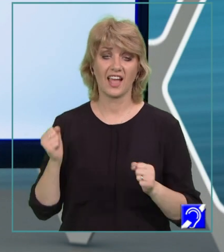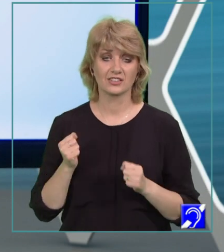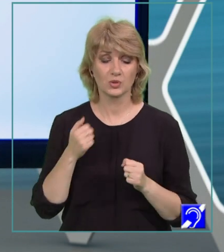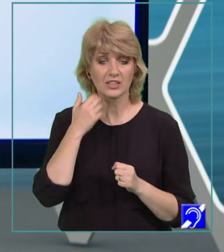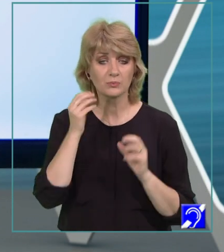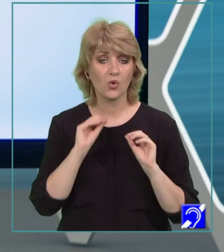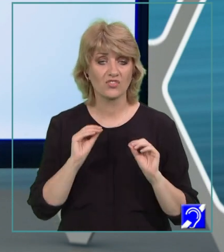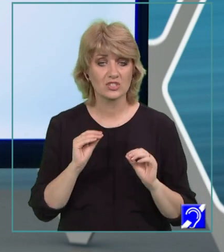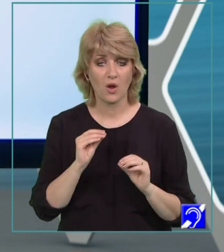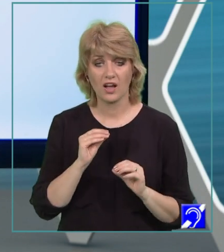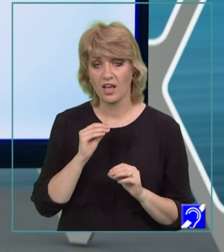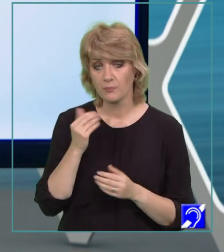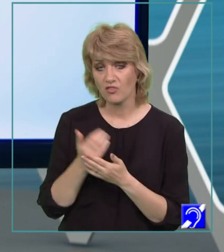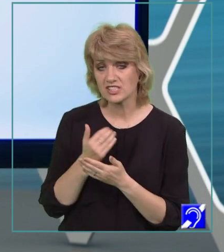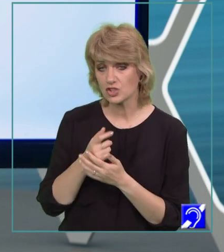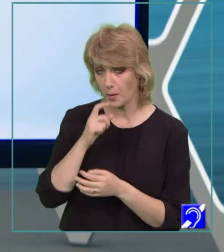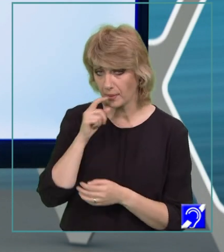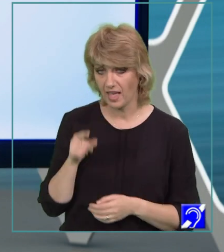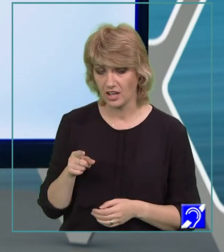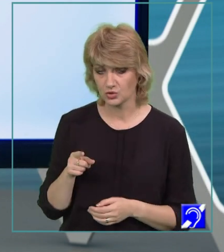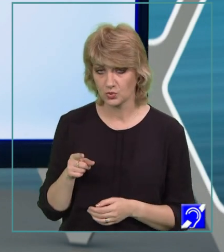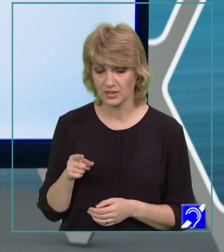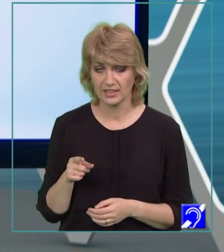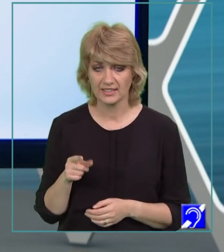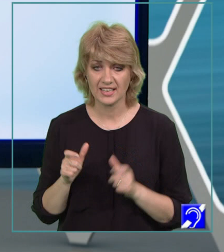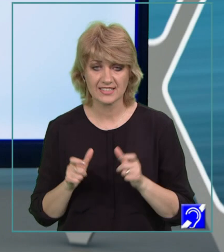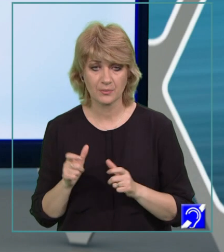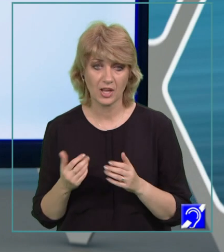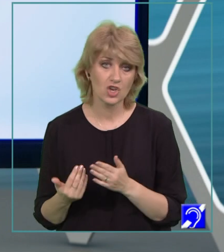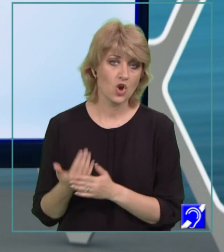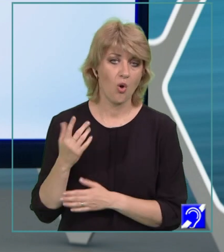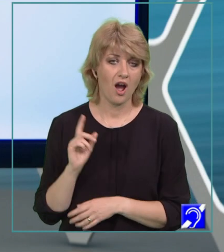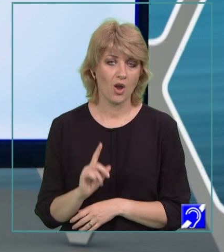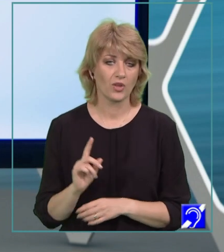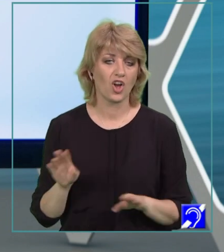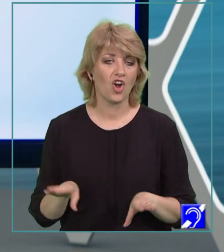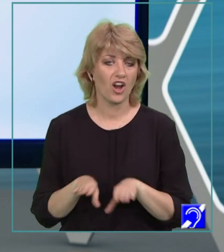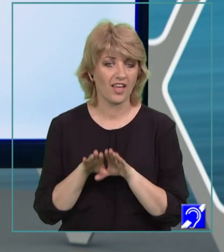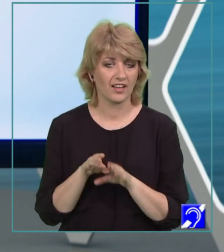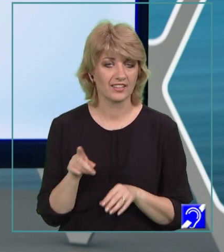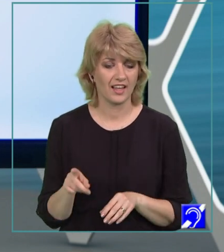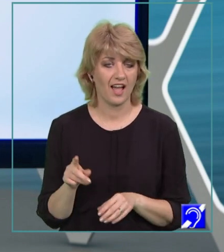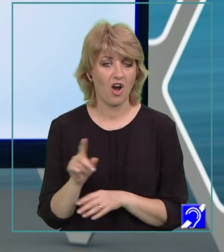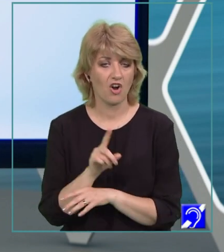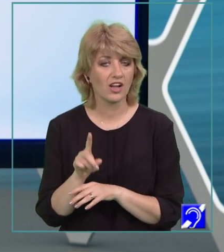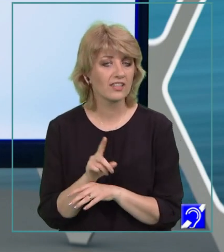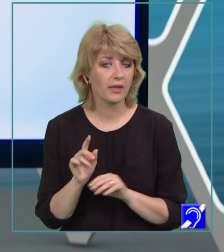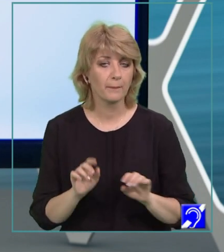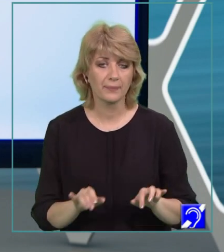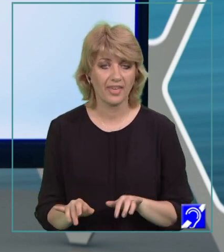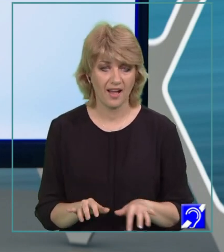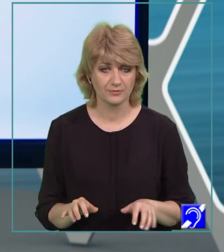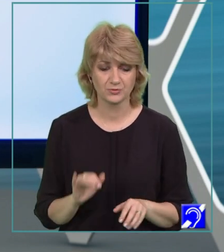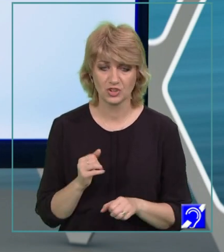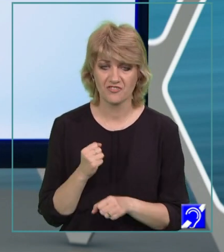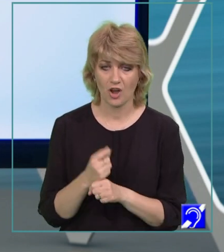profesoara îi vorbește băiatului despre noua lui colegă de la lecția de pian și îi face